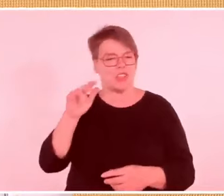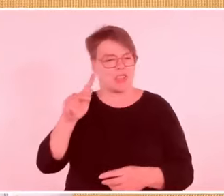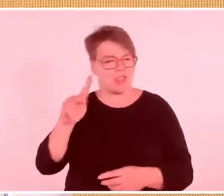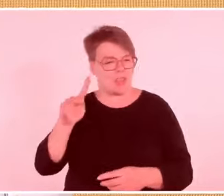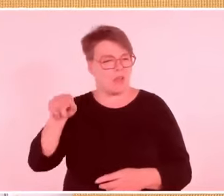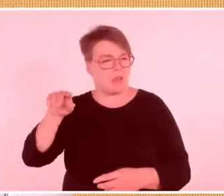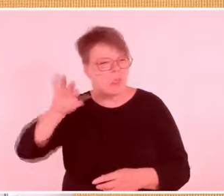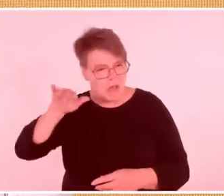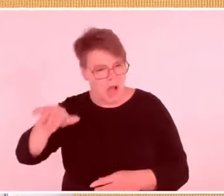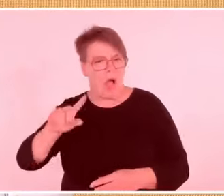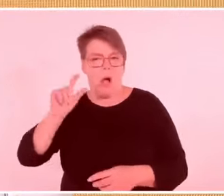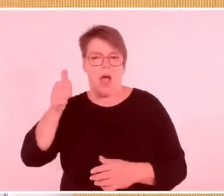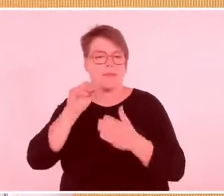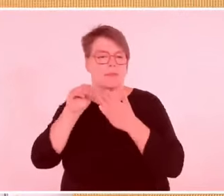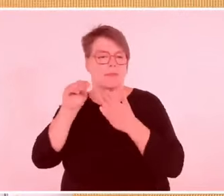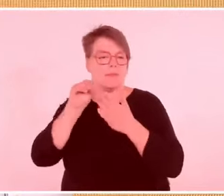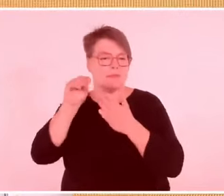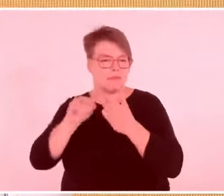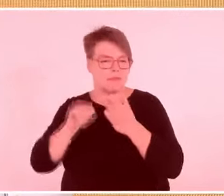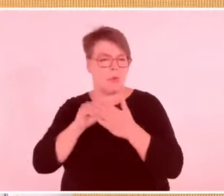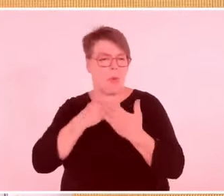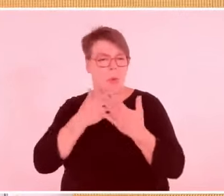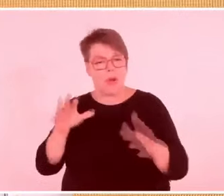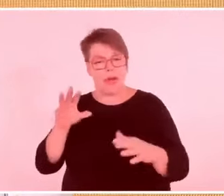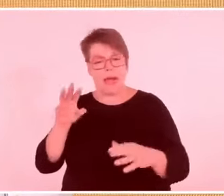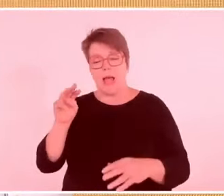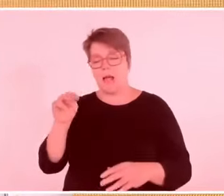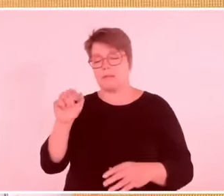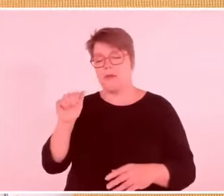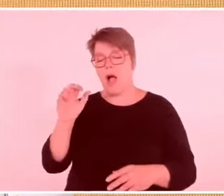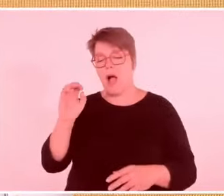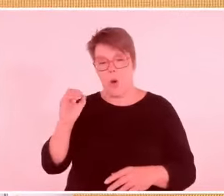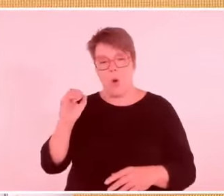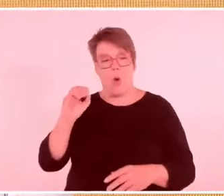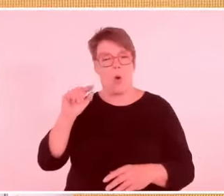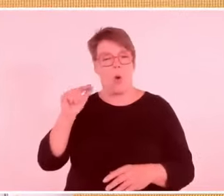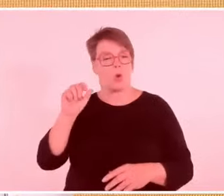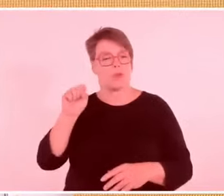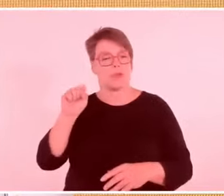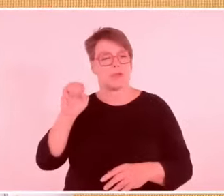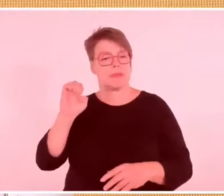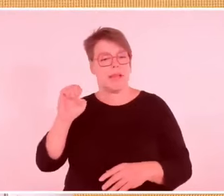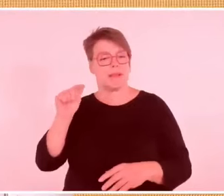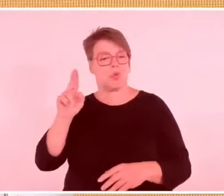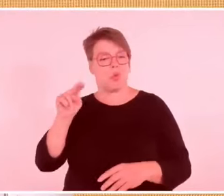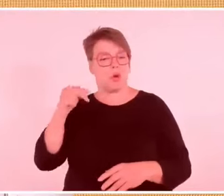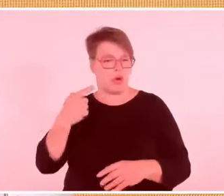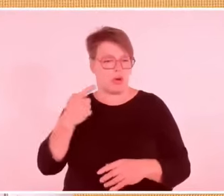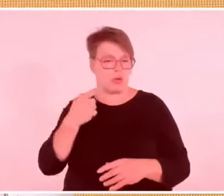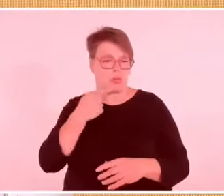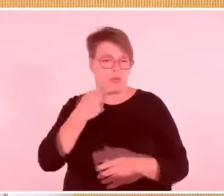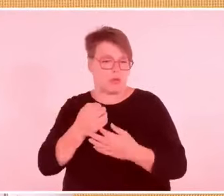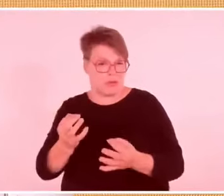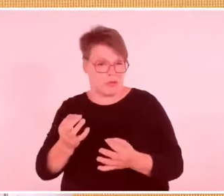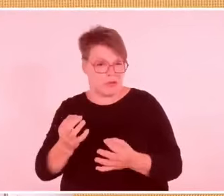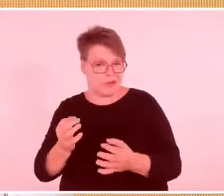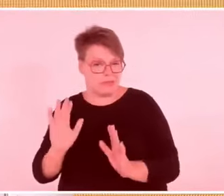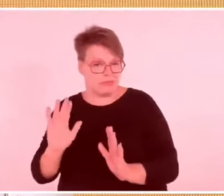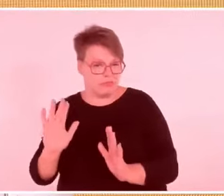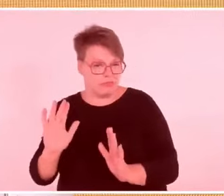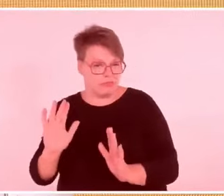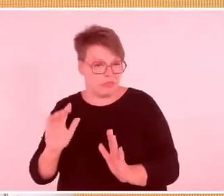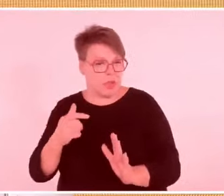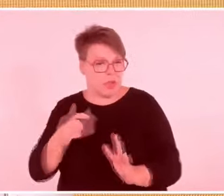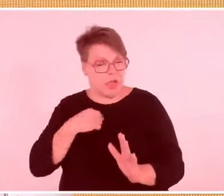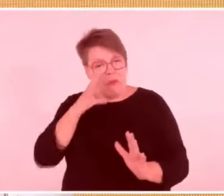Preisverleihung für Adania Schibli verlegt, verschoben worden ist. Eine Entscheidung, die ich für skandalös halte. Ein